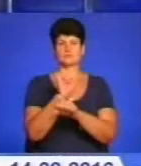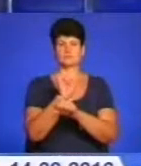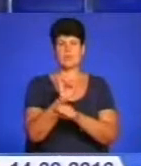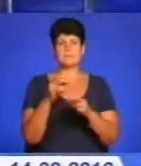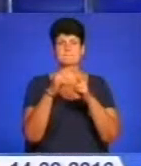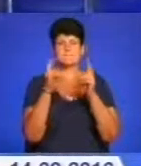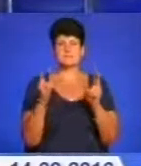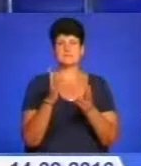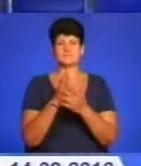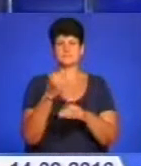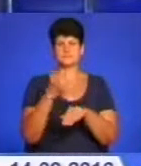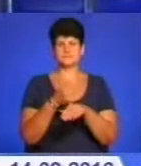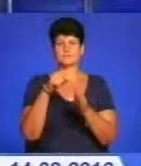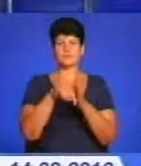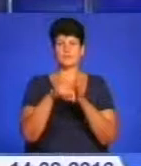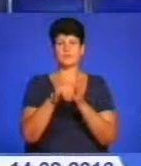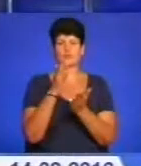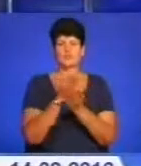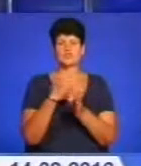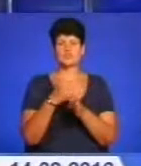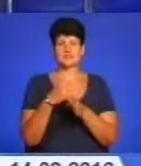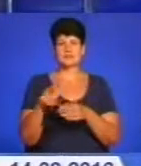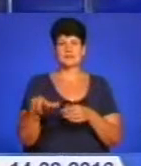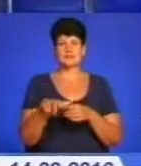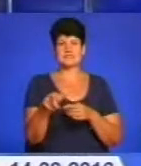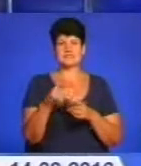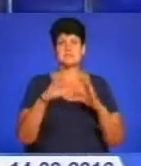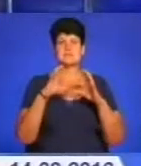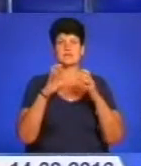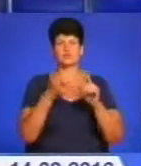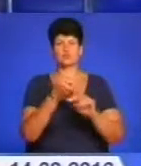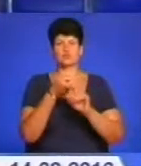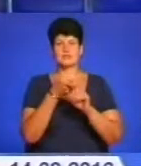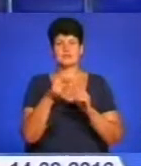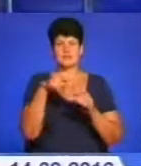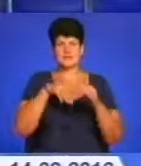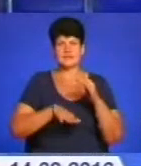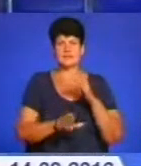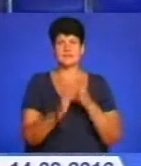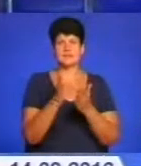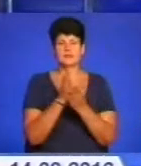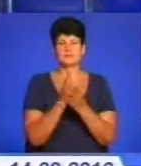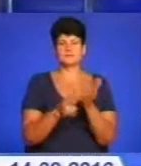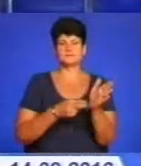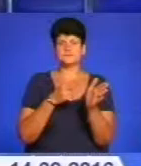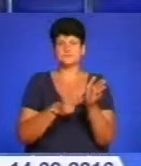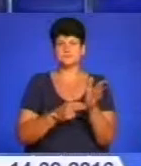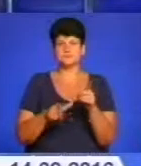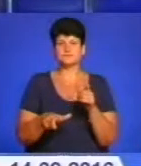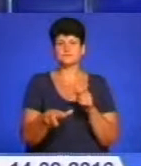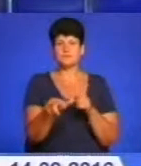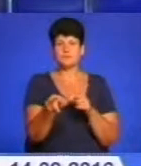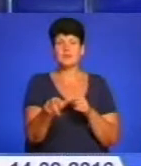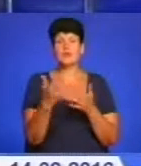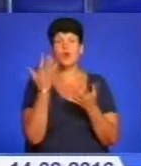Міст має стратегічне значення, адже є частиною траси міжнародного сполучення, а під ним проходить залізнична колія. Коли відремонтують